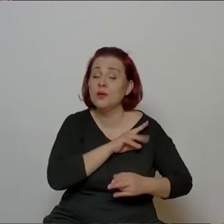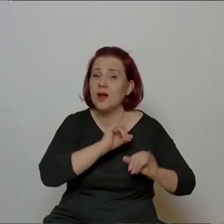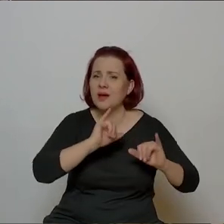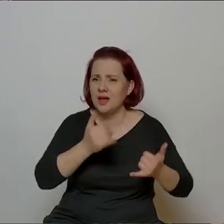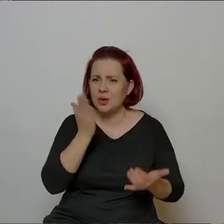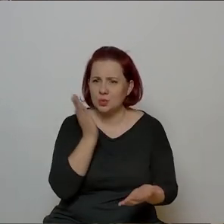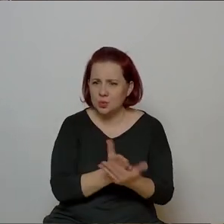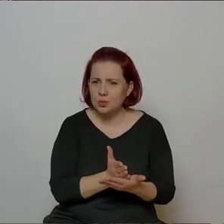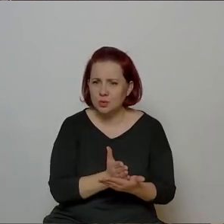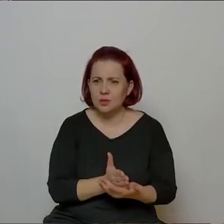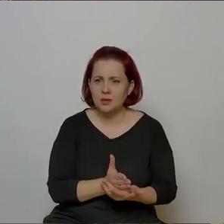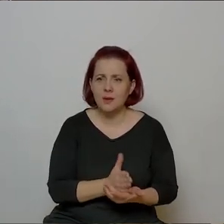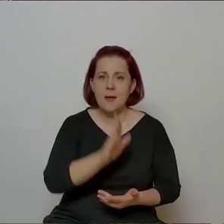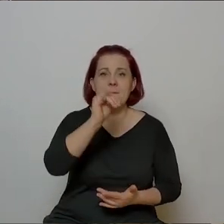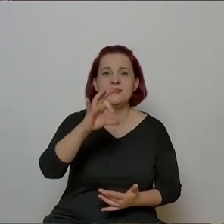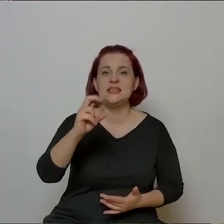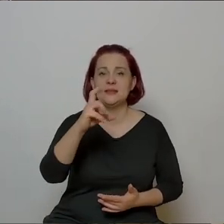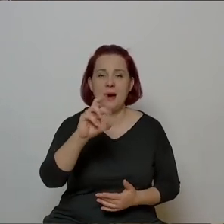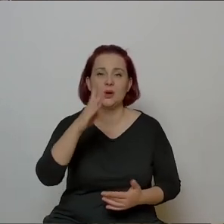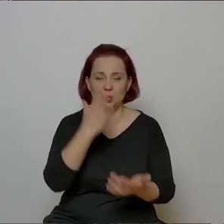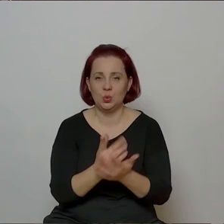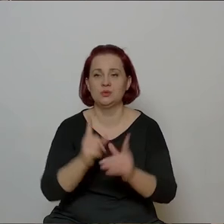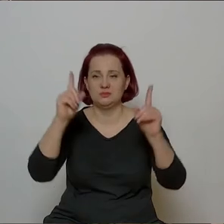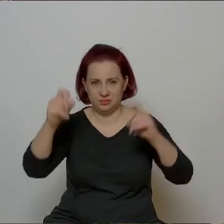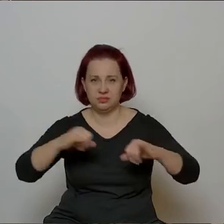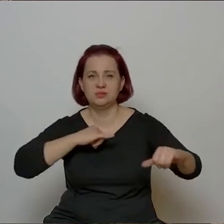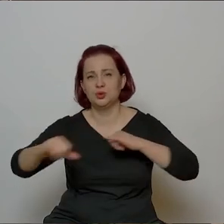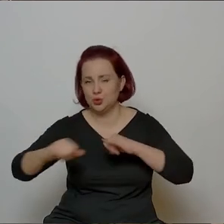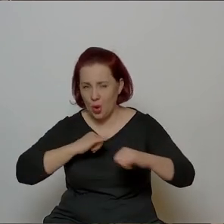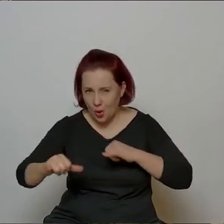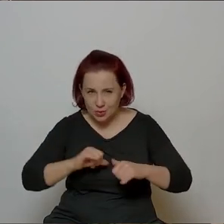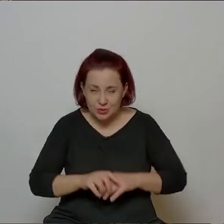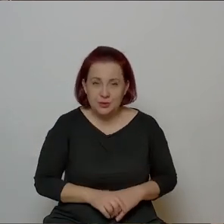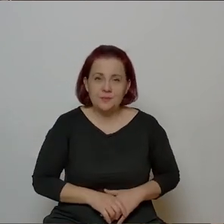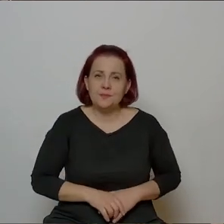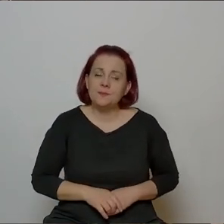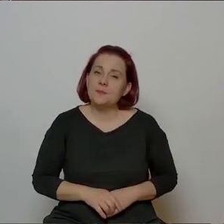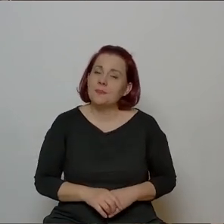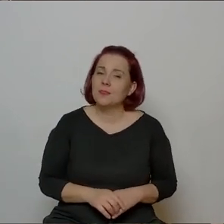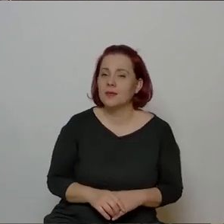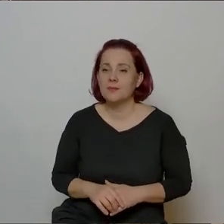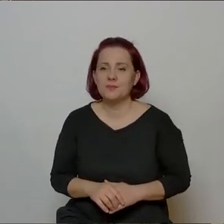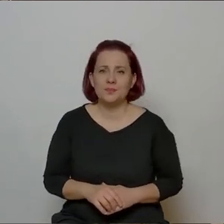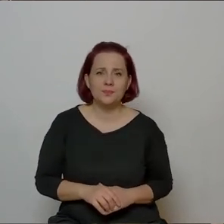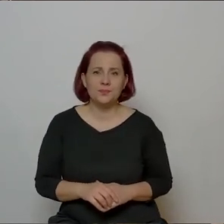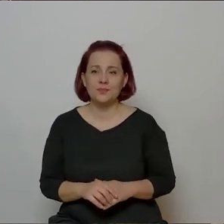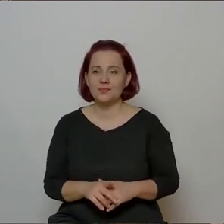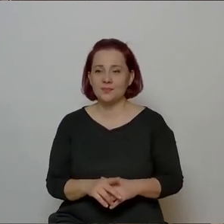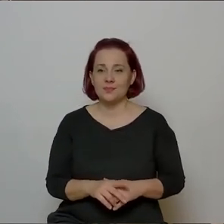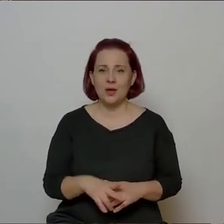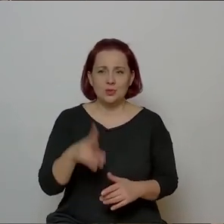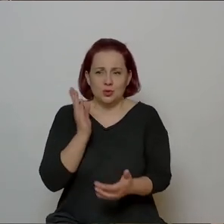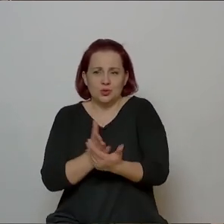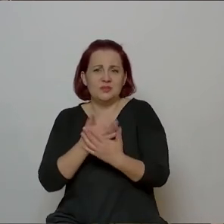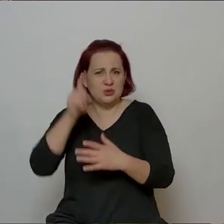szaleć no i Maria Konopnicka potem na początku XX wieku pisze, nie będzie Niemiec próbował nam w twarz ni dzieci nam w Germaniu, bo już jest strasznie.